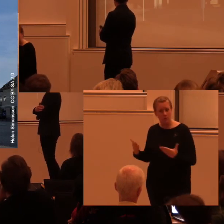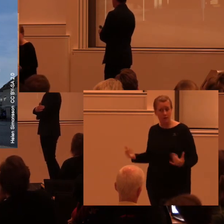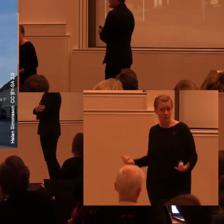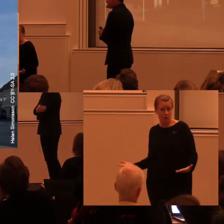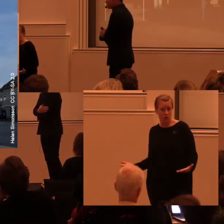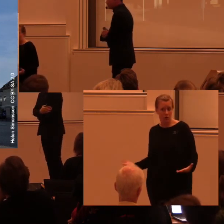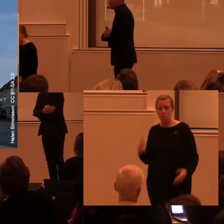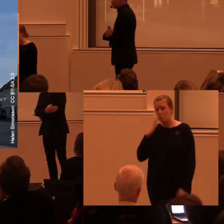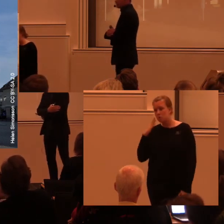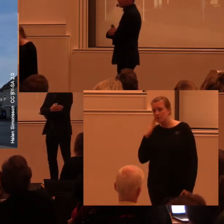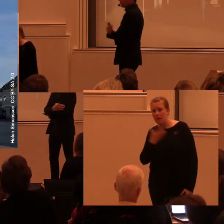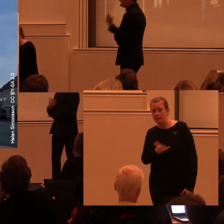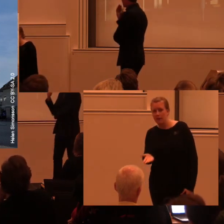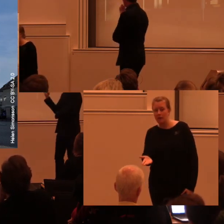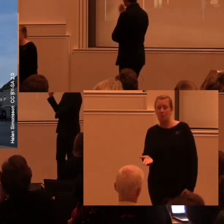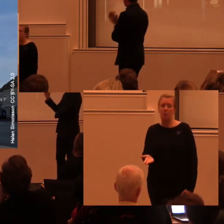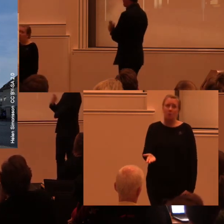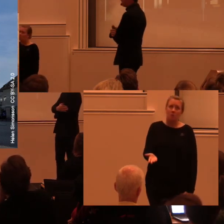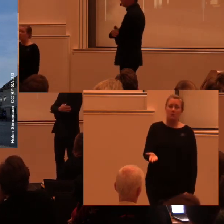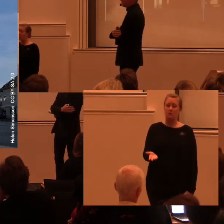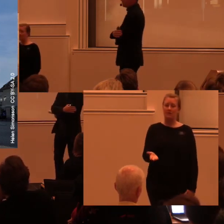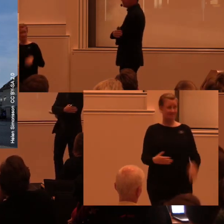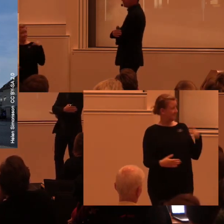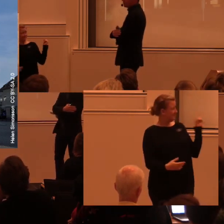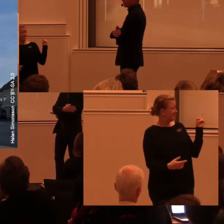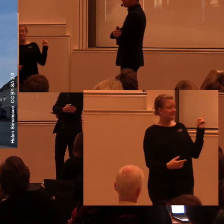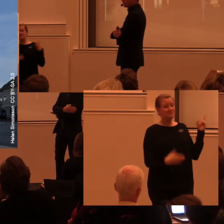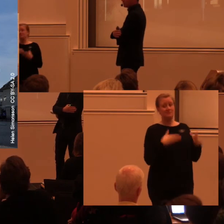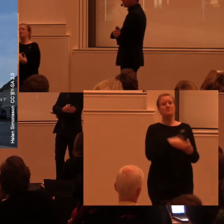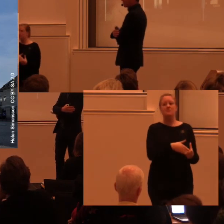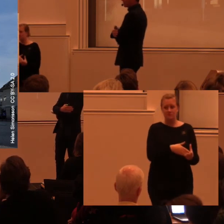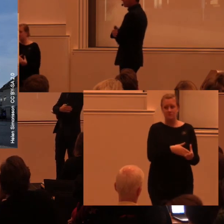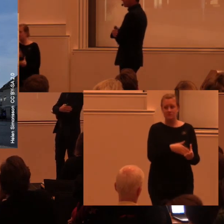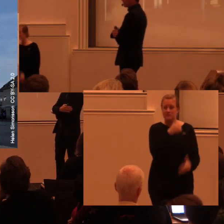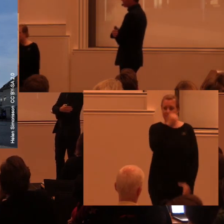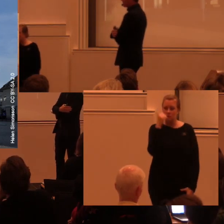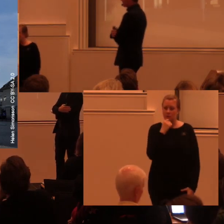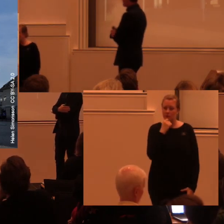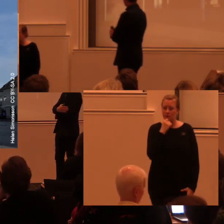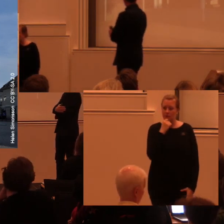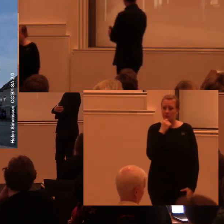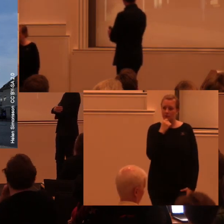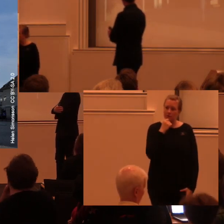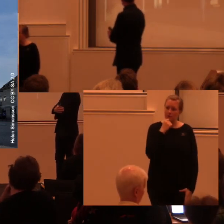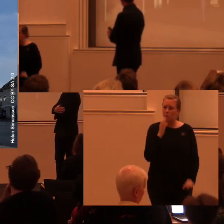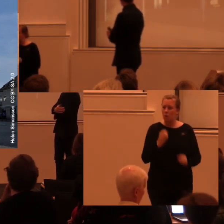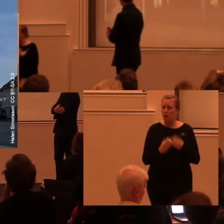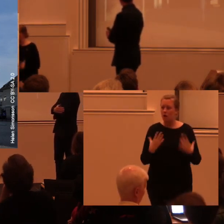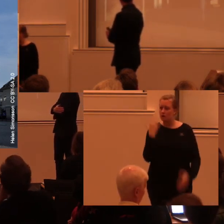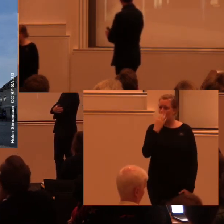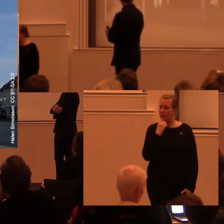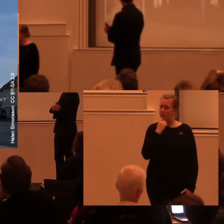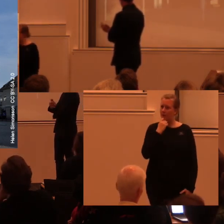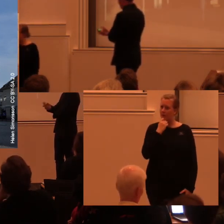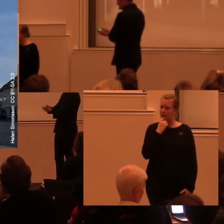bostäder. Att det är oftast här som det blir svårt. Vilka värderingar lägger man in? Hur löser man det här på ett bra